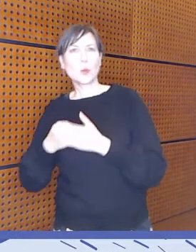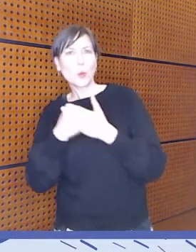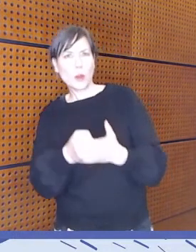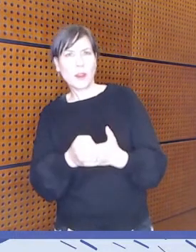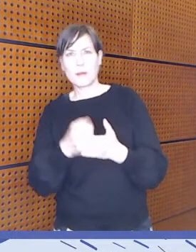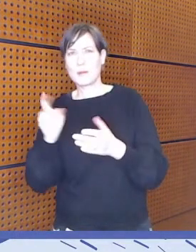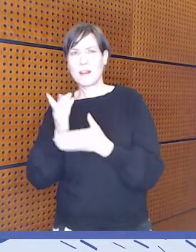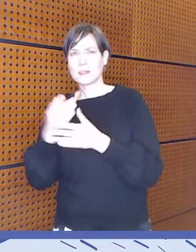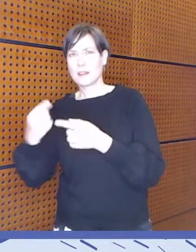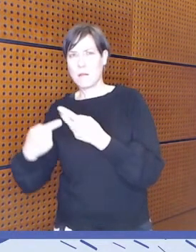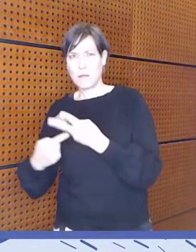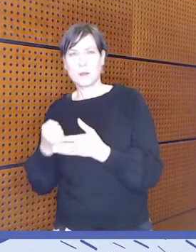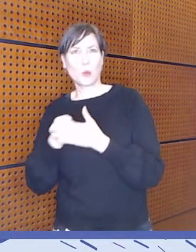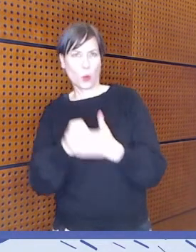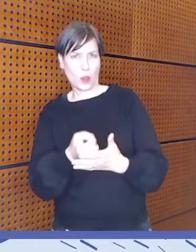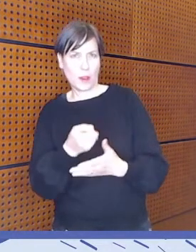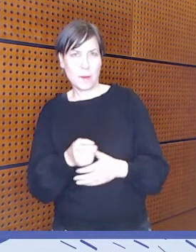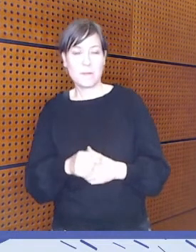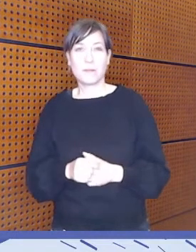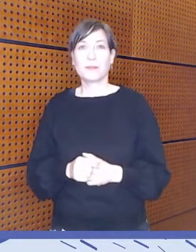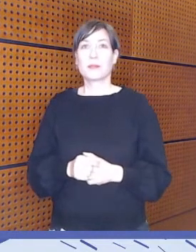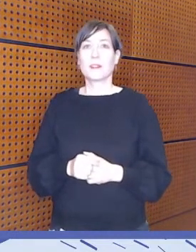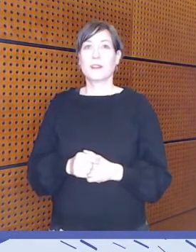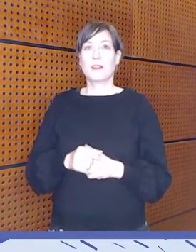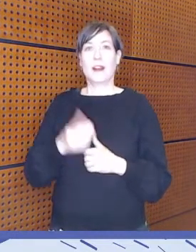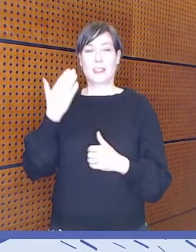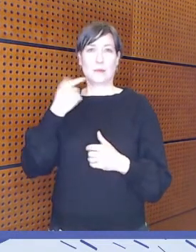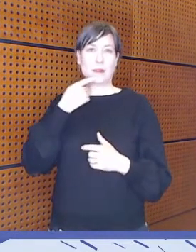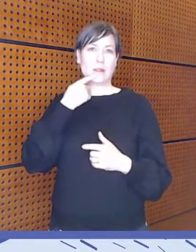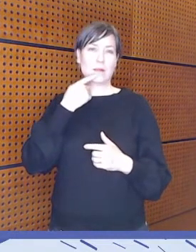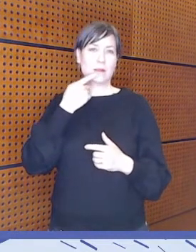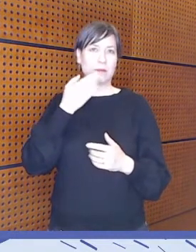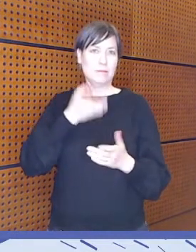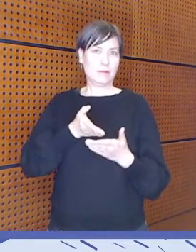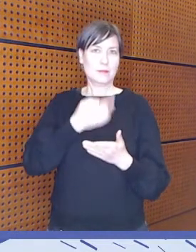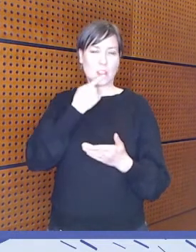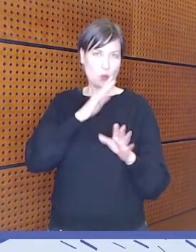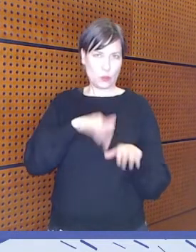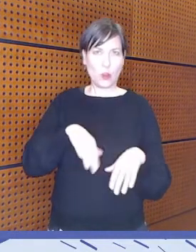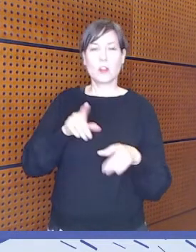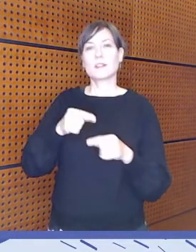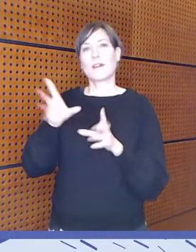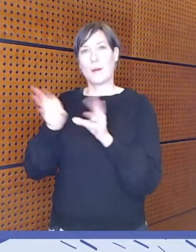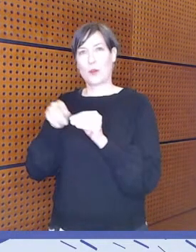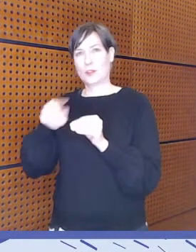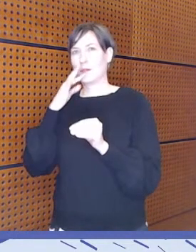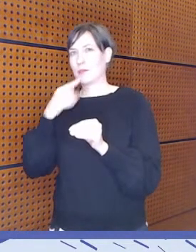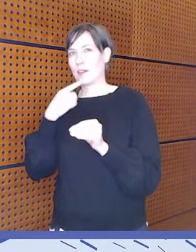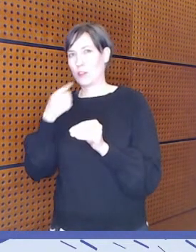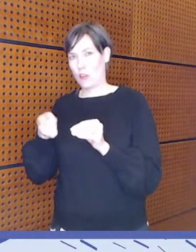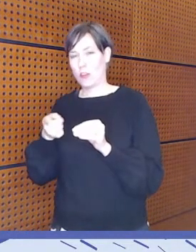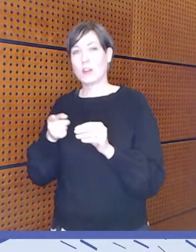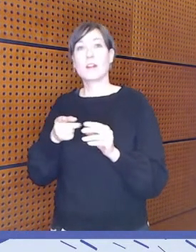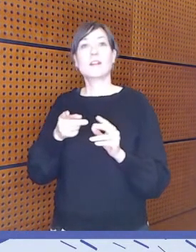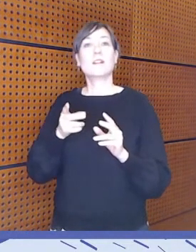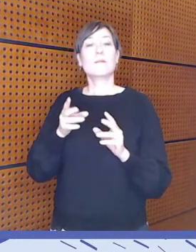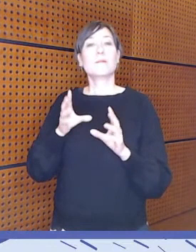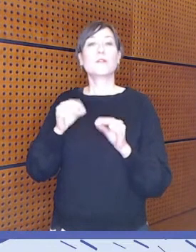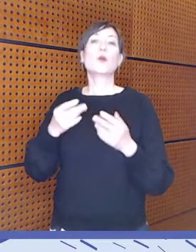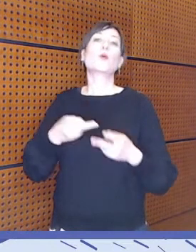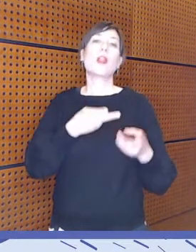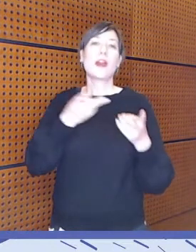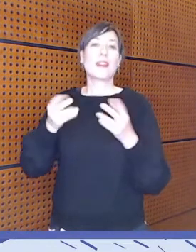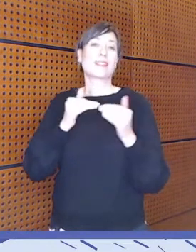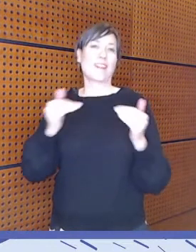esityksen varrelle esille ja näitä on vähän enemmän sitten siellä raportissa. Toki aika yleisellä tasolla liikutaan,